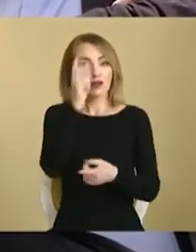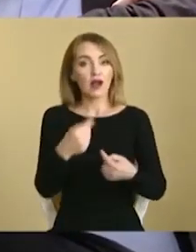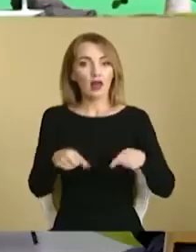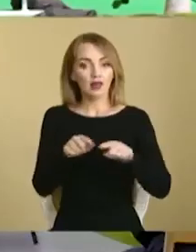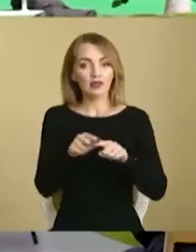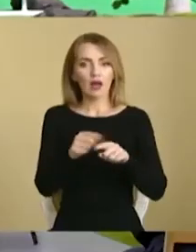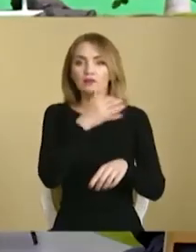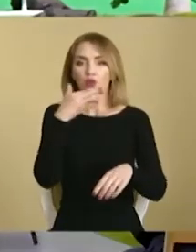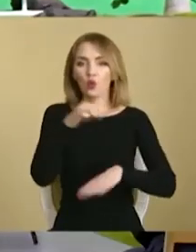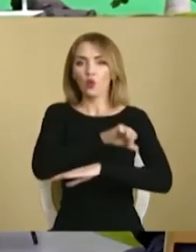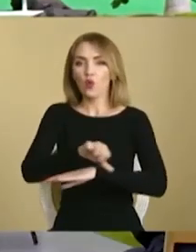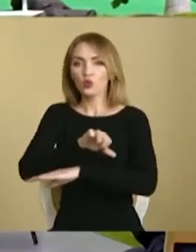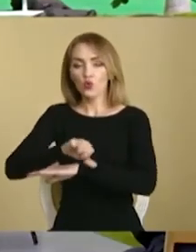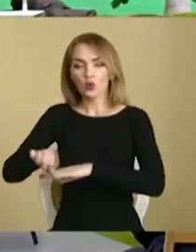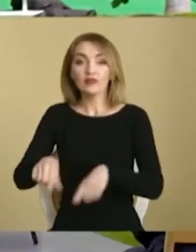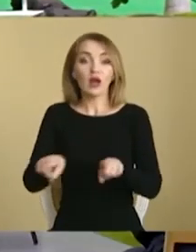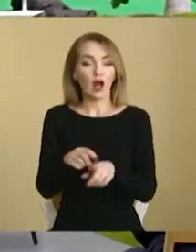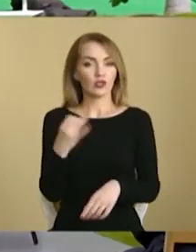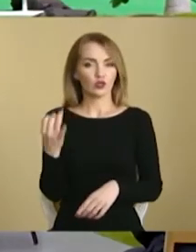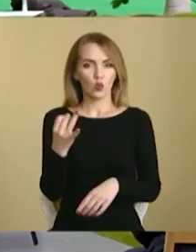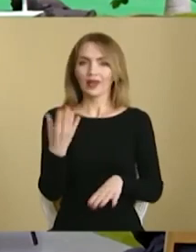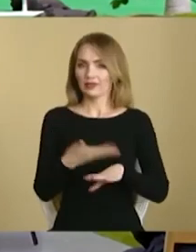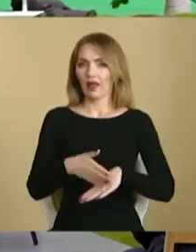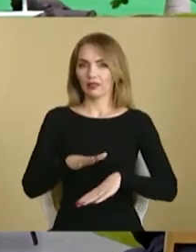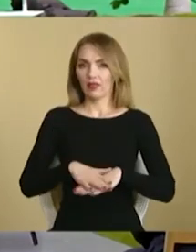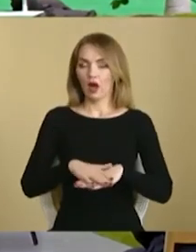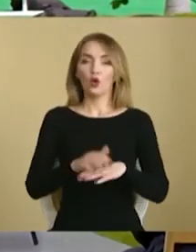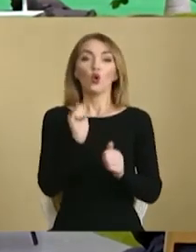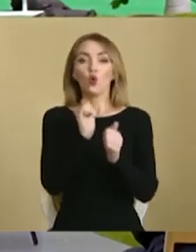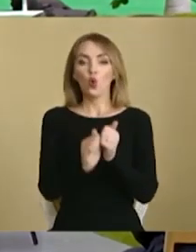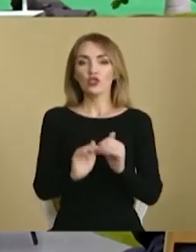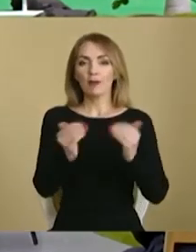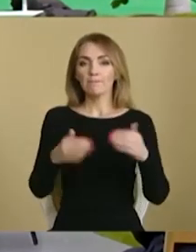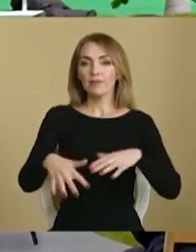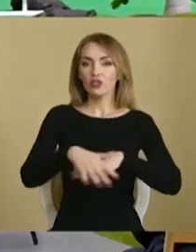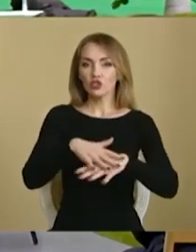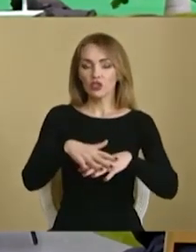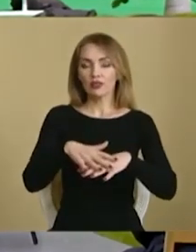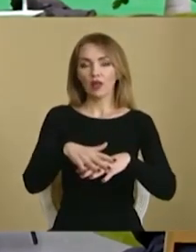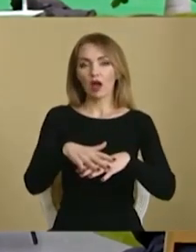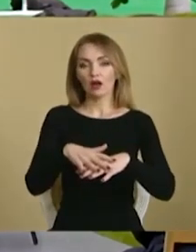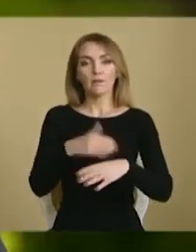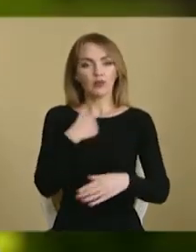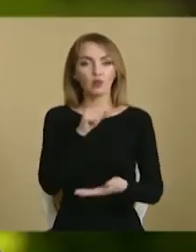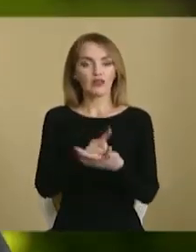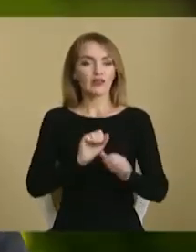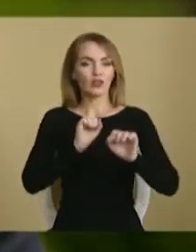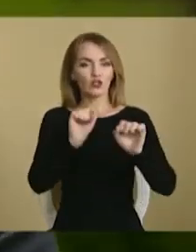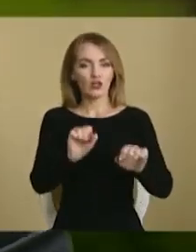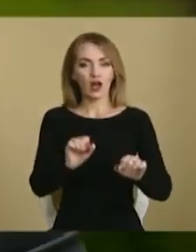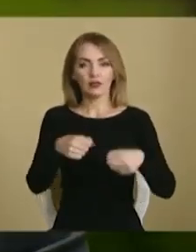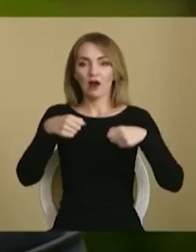історія. Складна, кожна меншина. Ми повинні захищати і права, і можливості, і знати свою